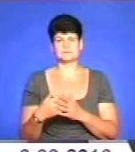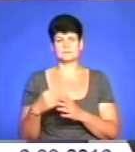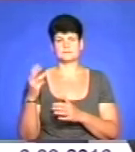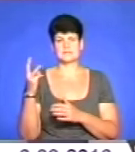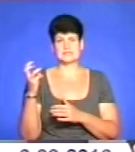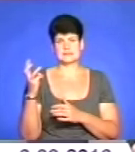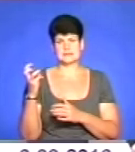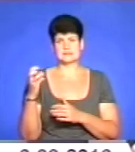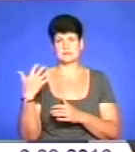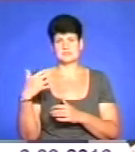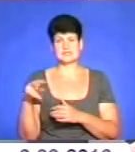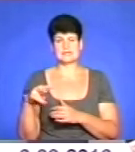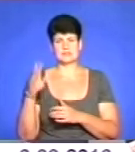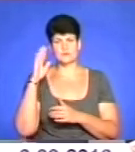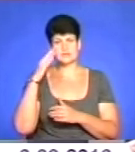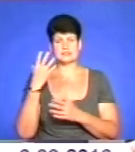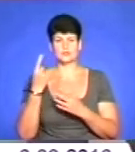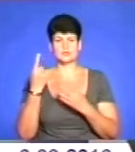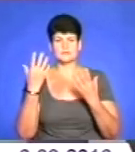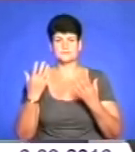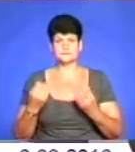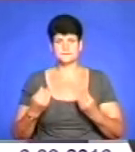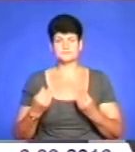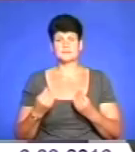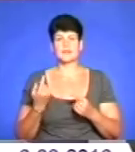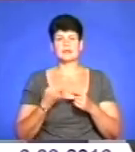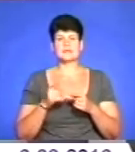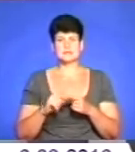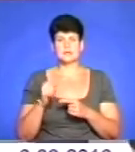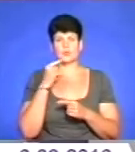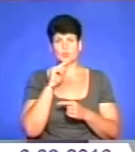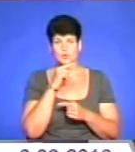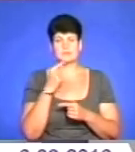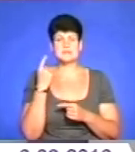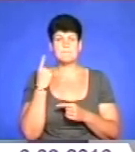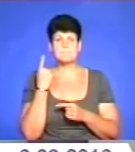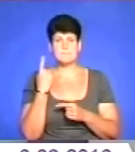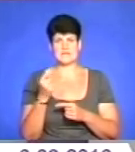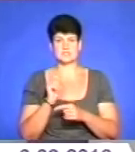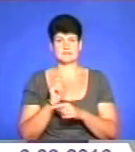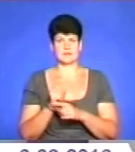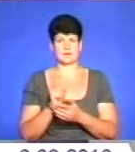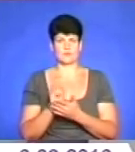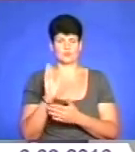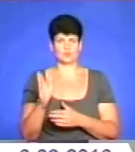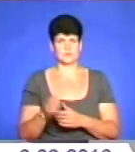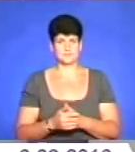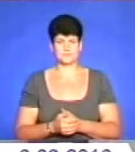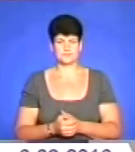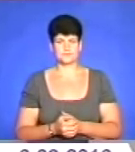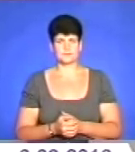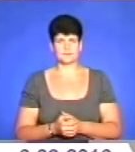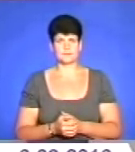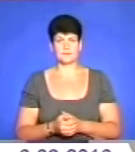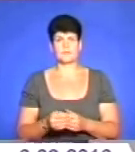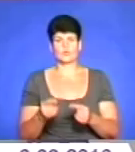літрів води на день. Тому зрозуміло питання, що це перша задача, яка повинна бути. Ось